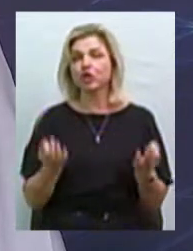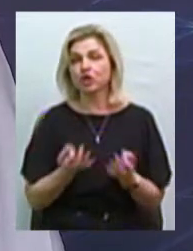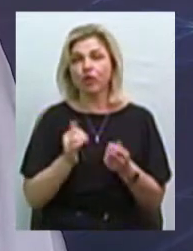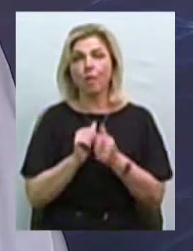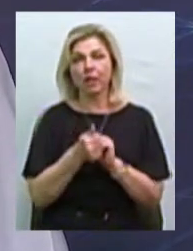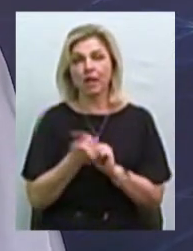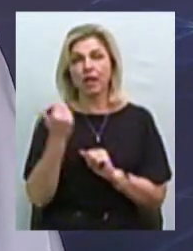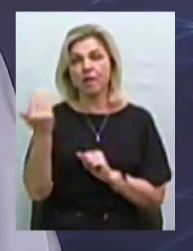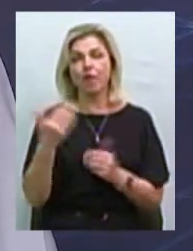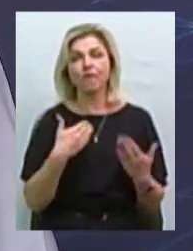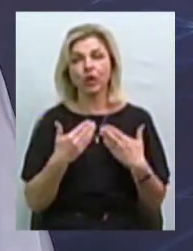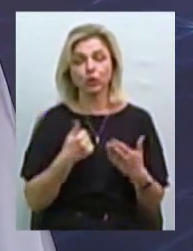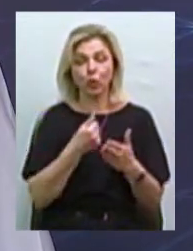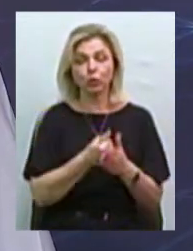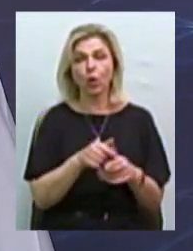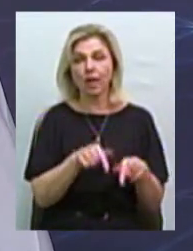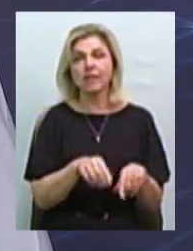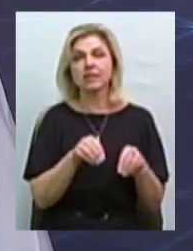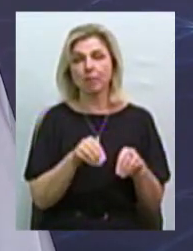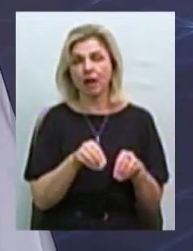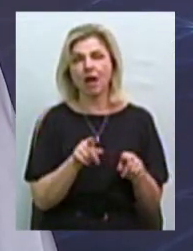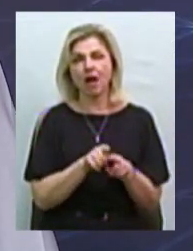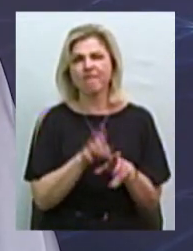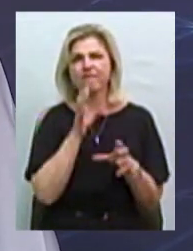відношення до землі сьогодні в нас варварське.